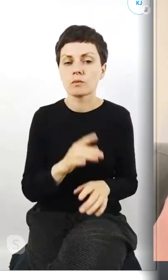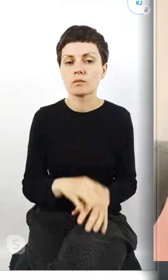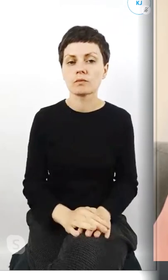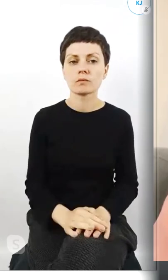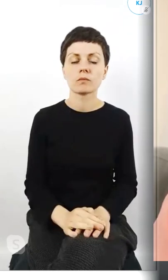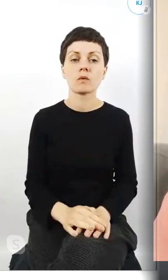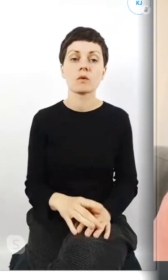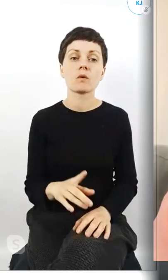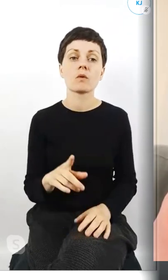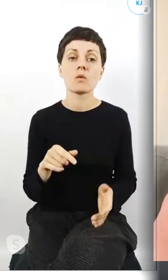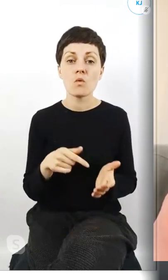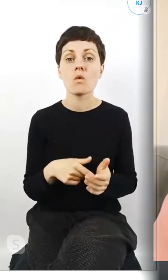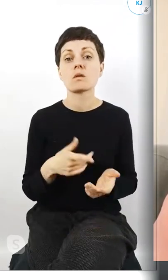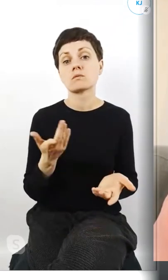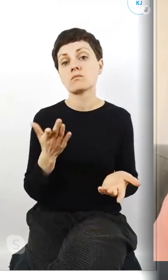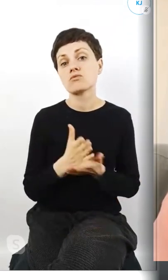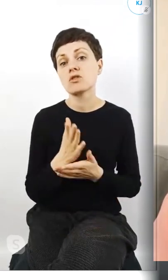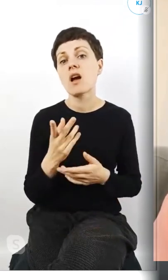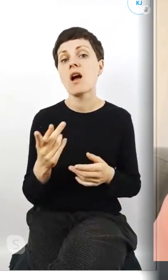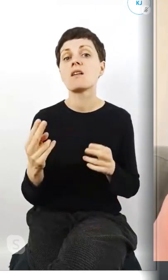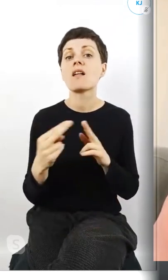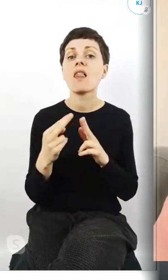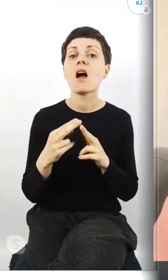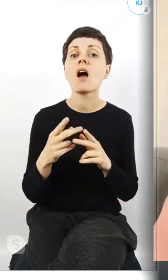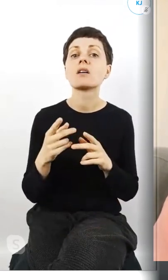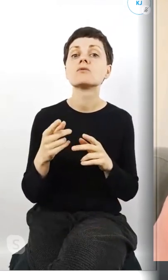przez takie relacje szkolne z nauczycielami